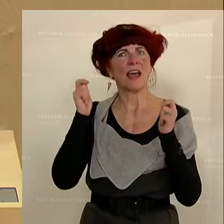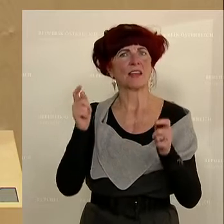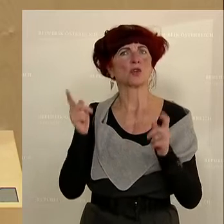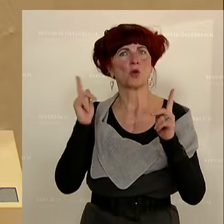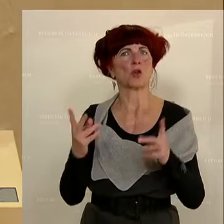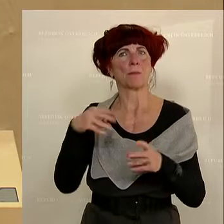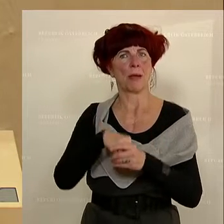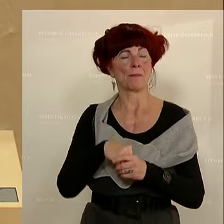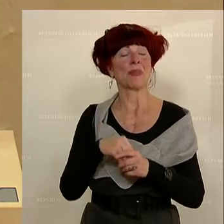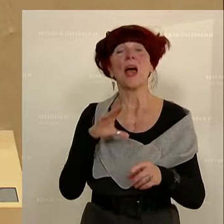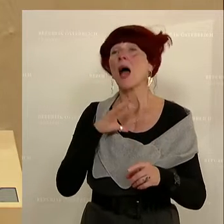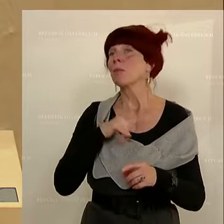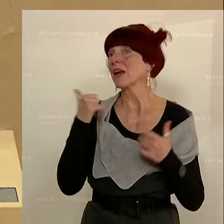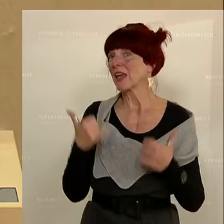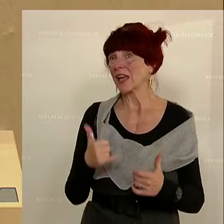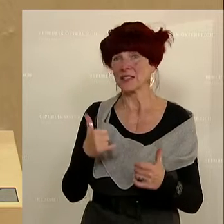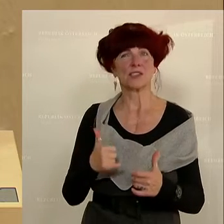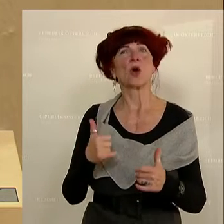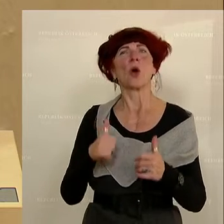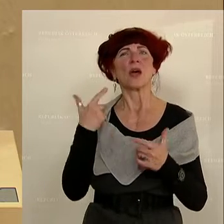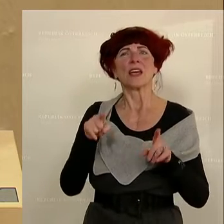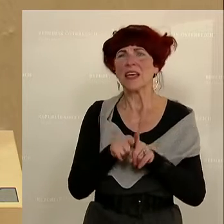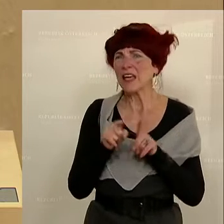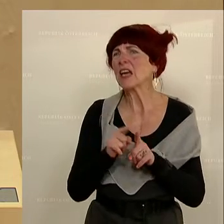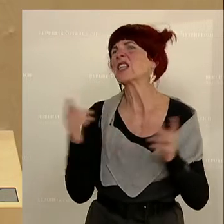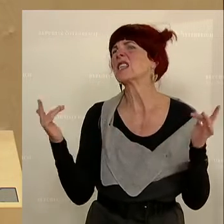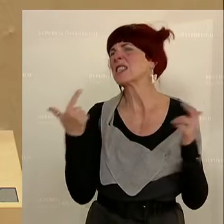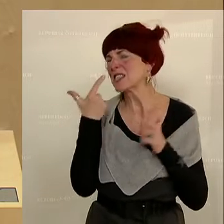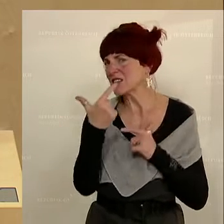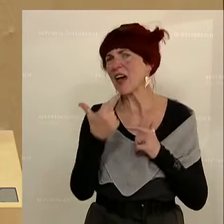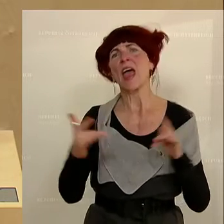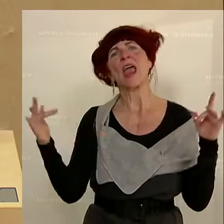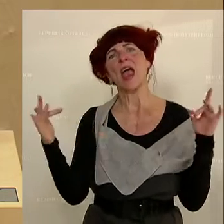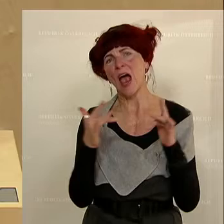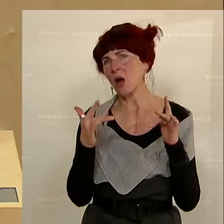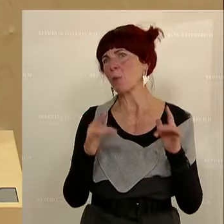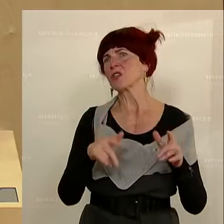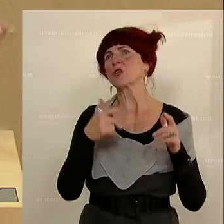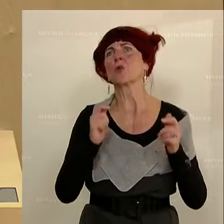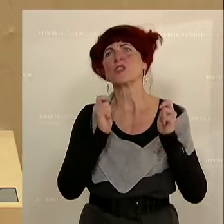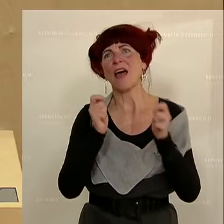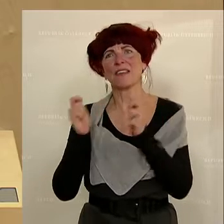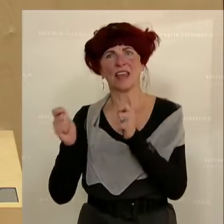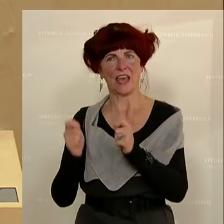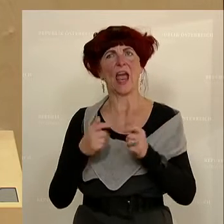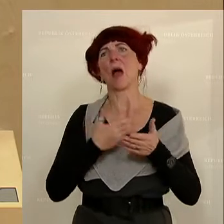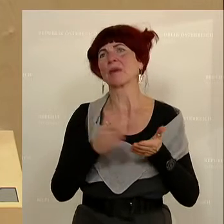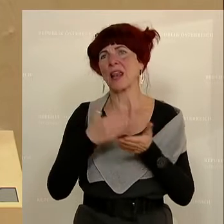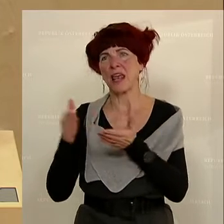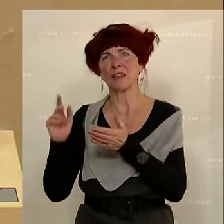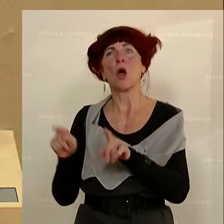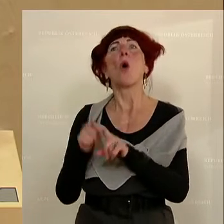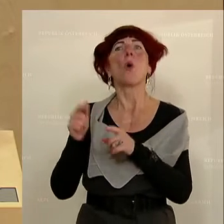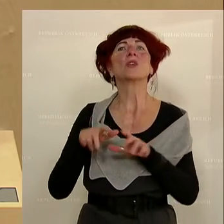Konsumentenausschusses zwei abgelehnte Oppositionsanträge und einen Regierungsantrag. Leider zeigt sich das